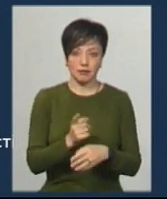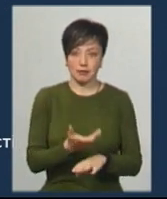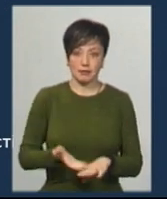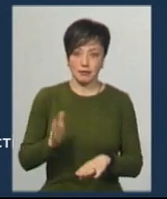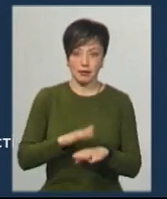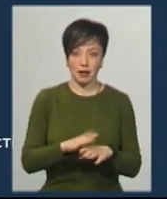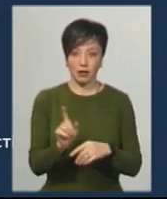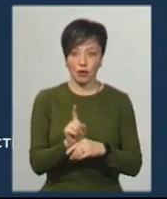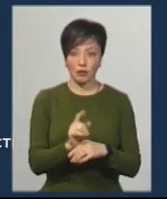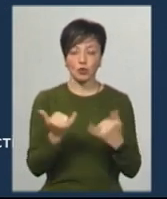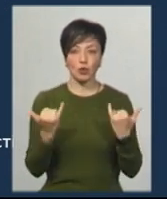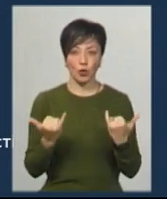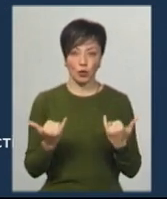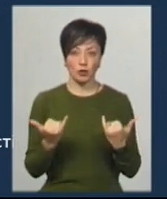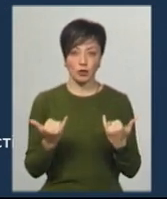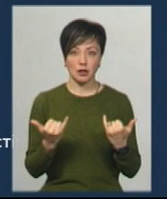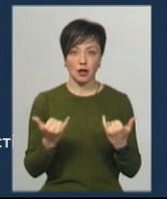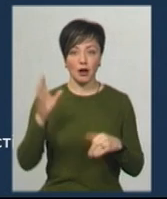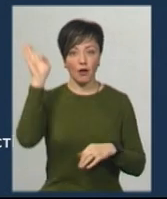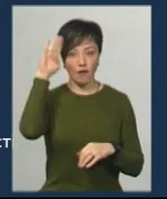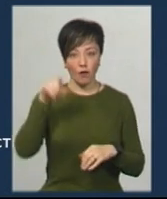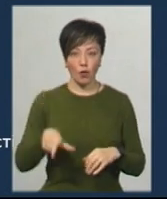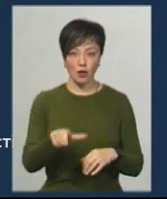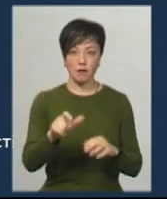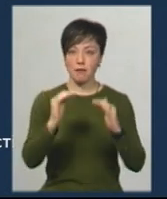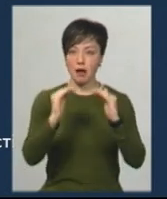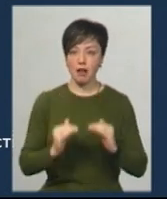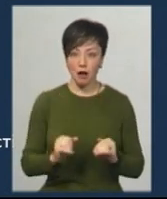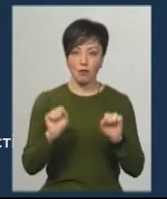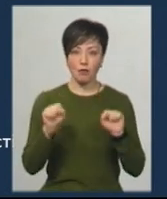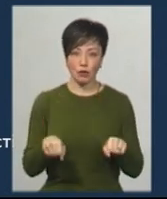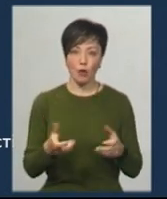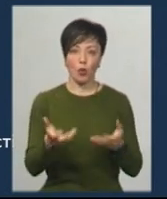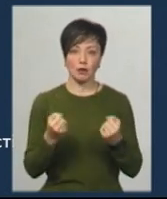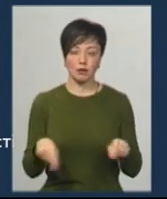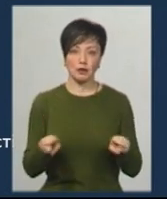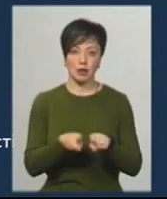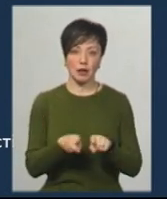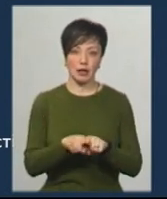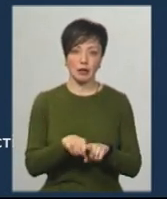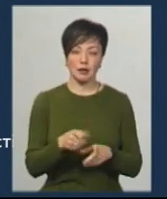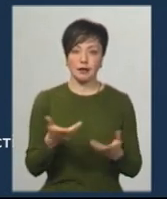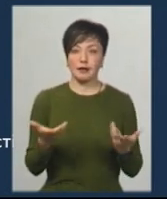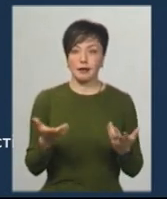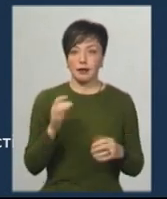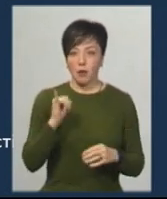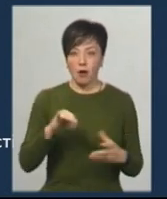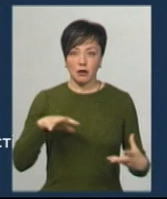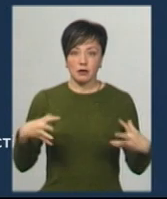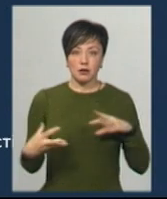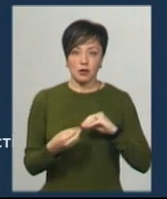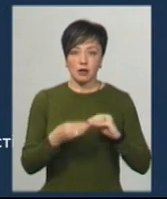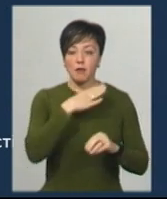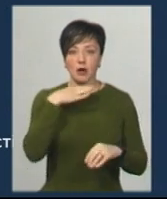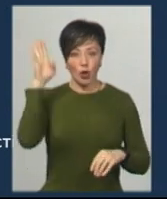і сьогодні водність настільки мала, що ми можемо отримати такий негативний результат, як на